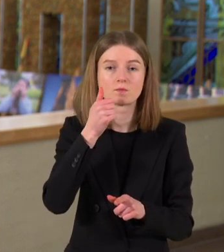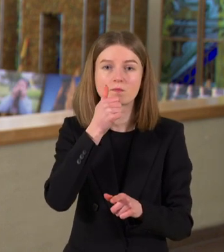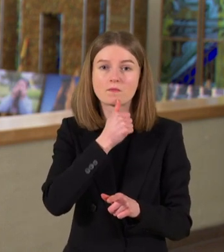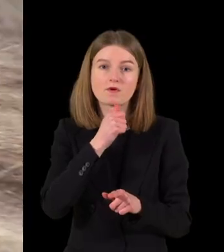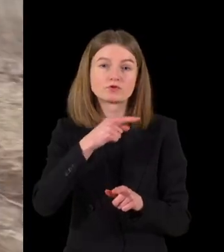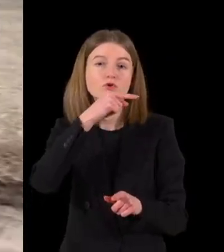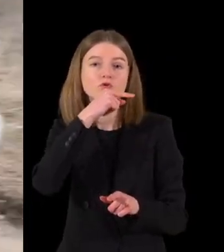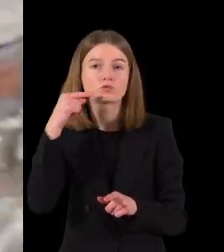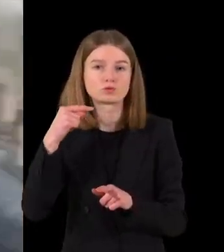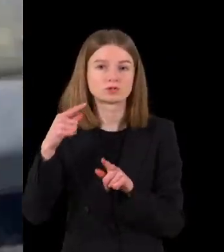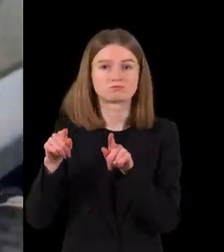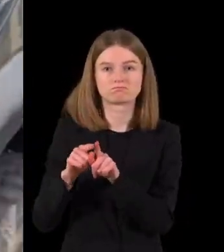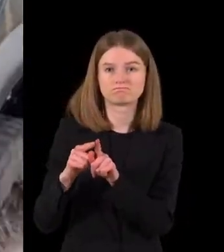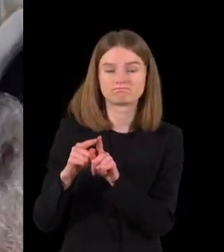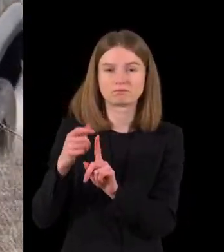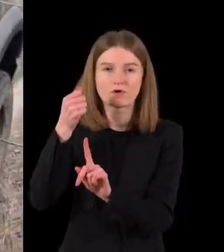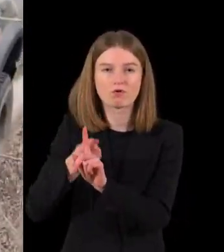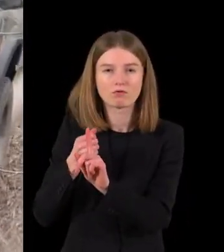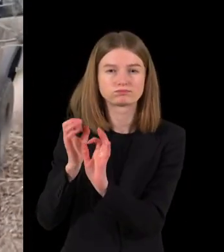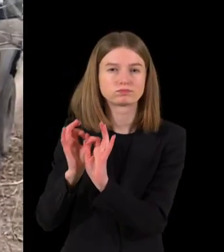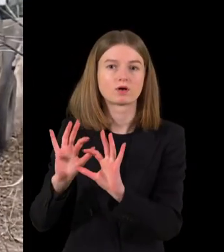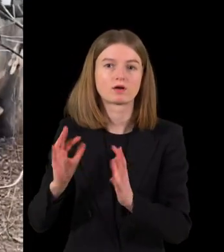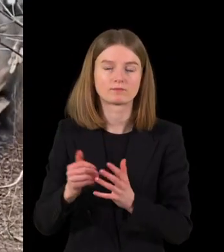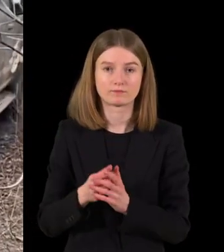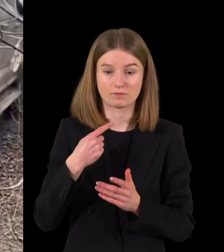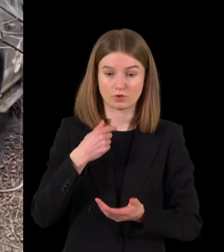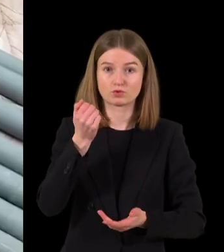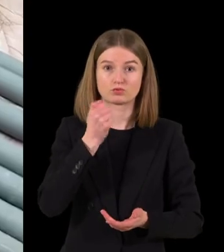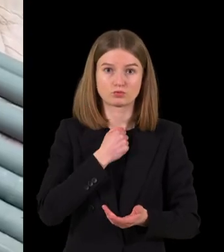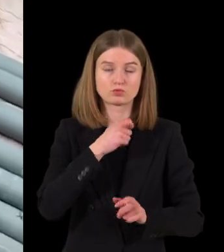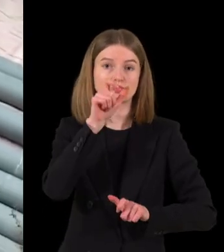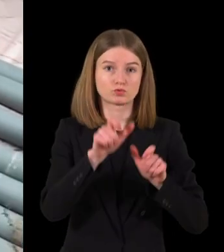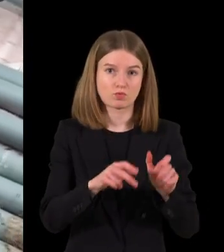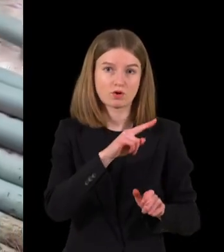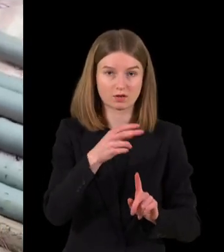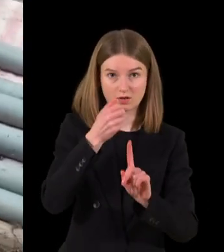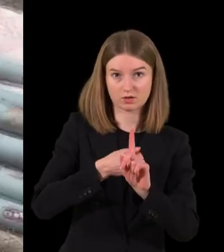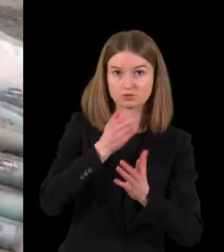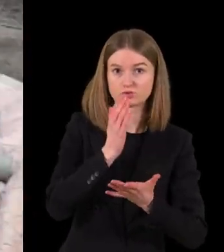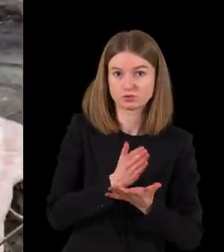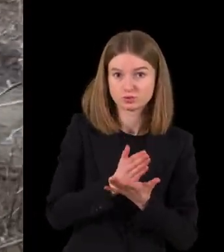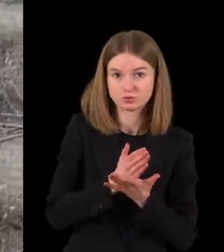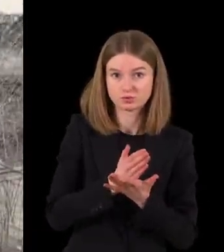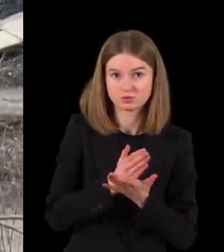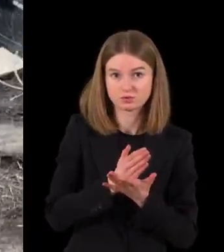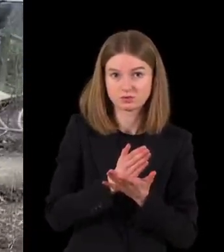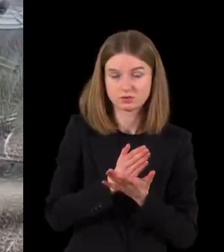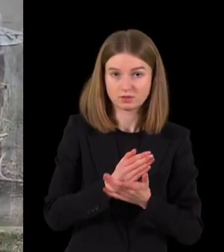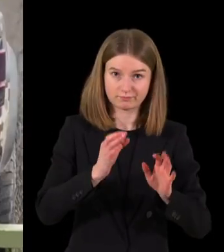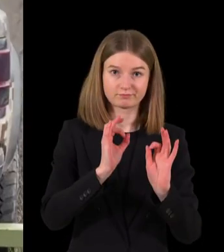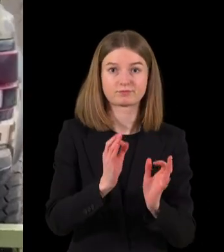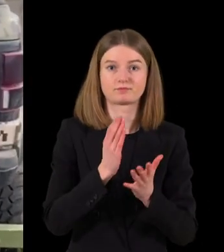su Rusija. Mes turim šmonas, specialistus, karininkus, kitai, Ukrainą, jie būtų pats tas.